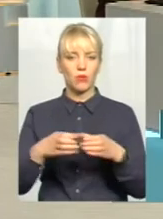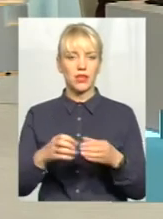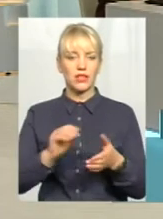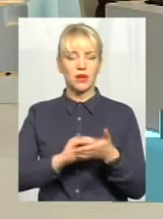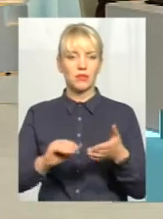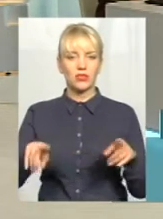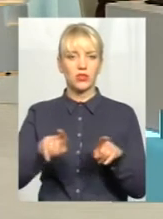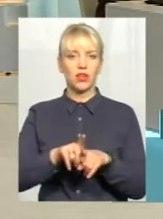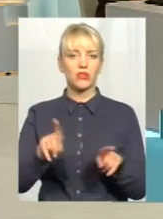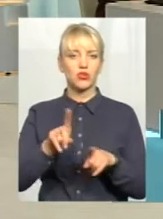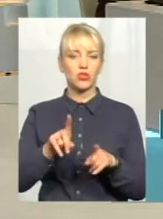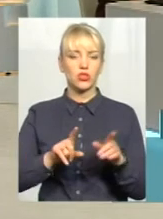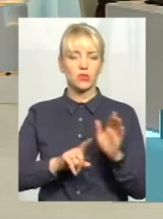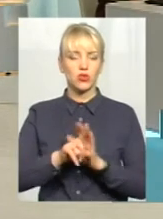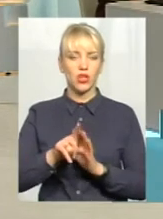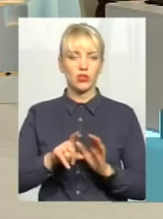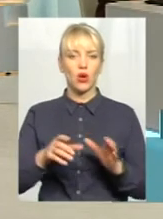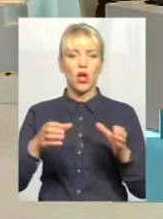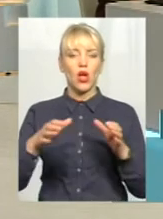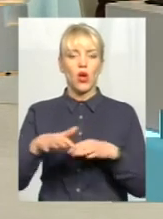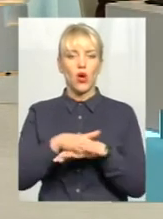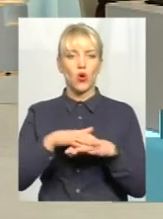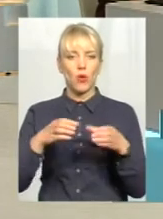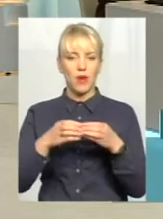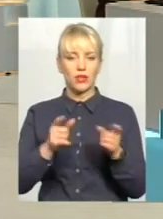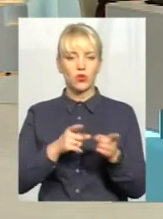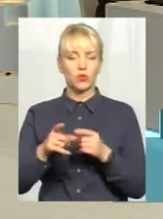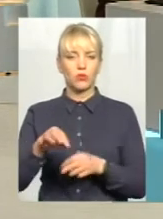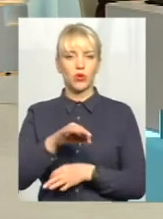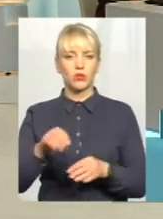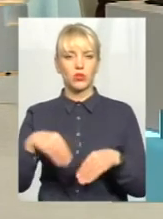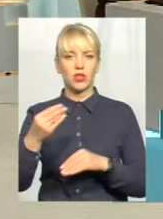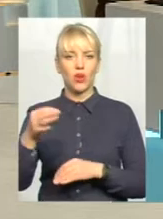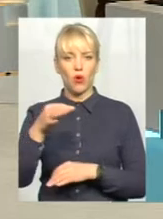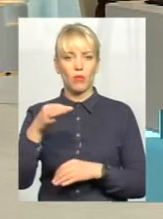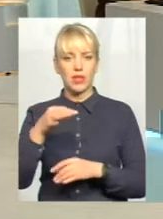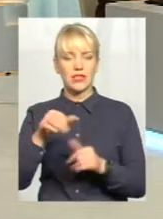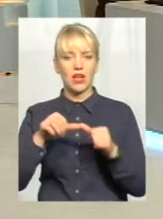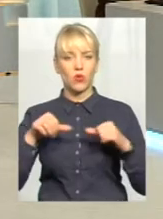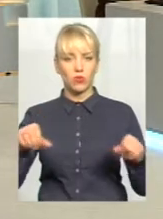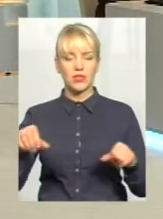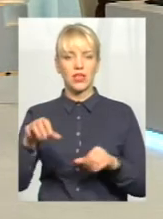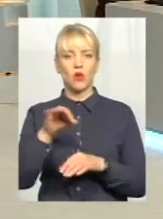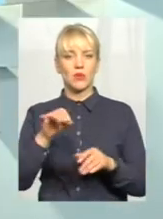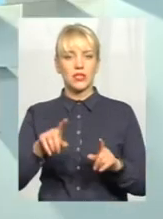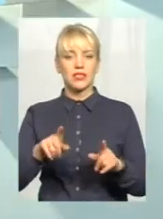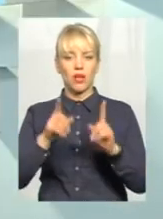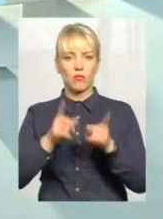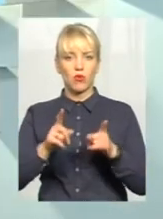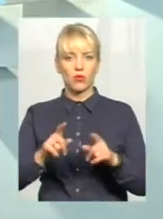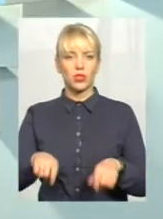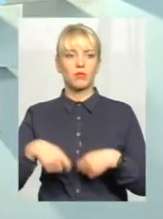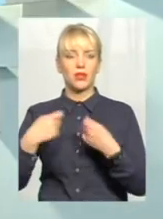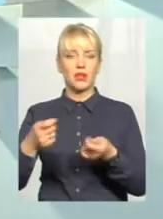таким чином, що спочатку громада готує проєкт, подає його на обласну комісію, обласна погоджує, передає на комісію при